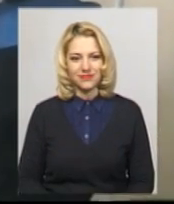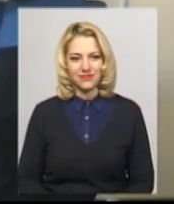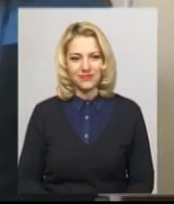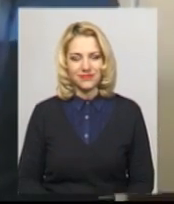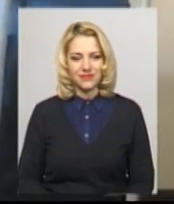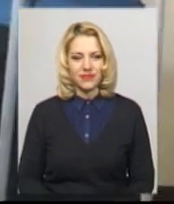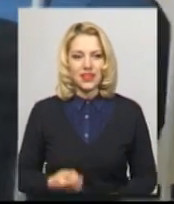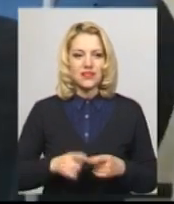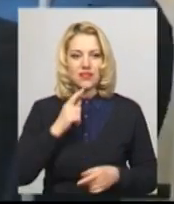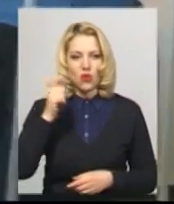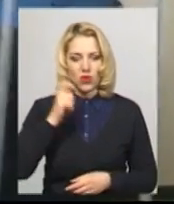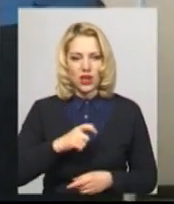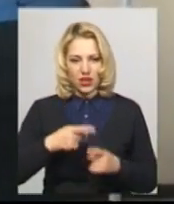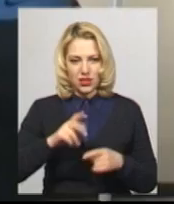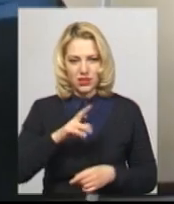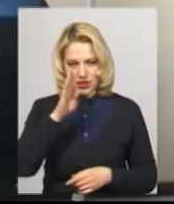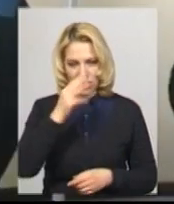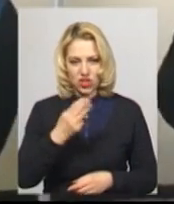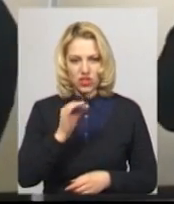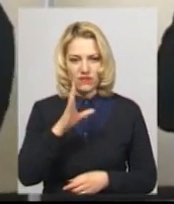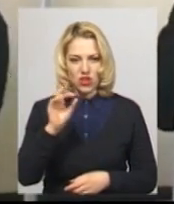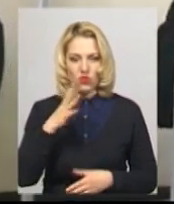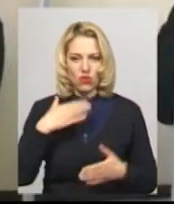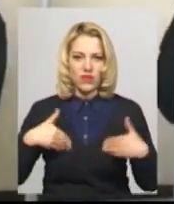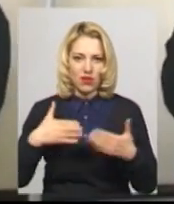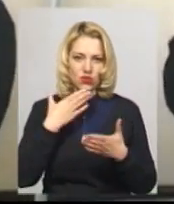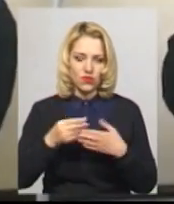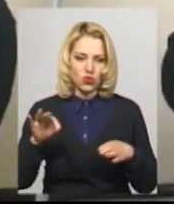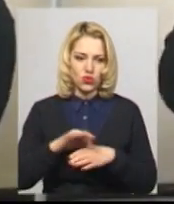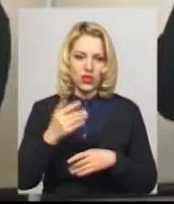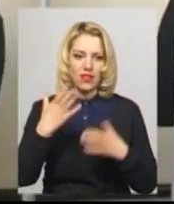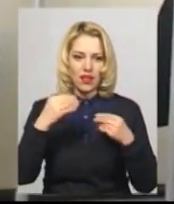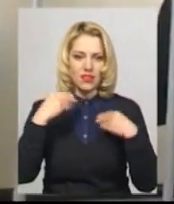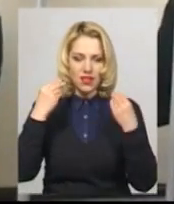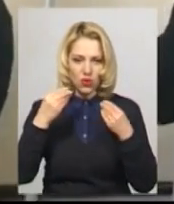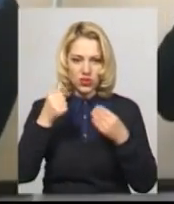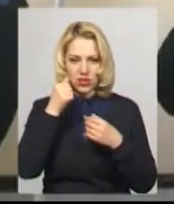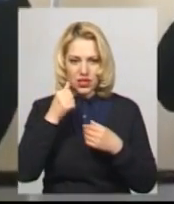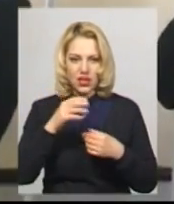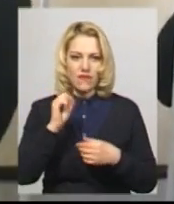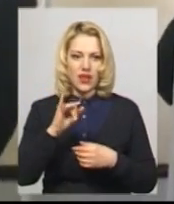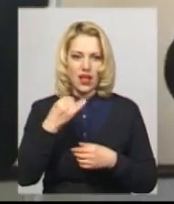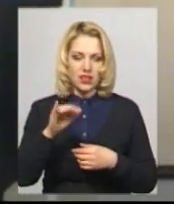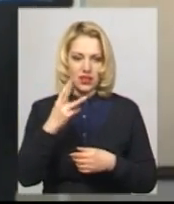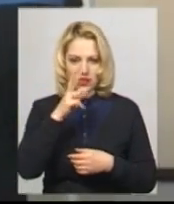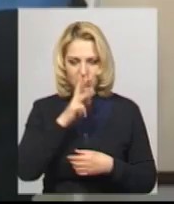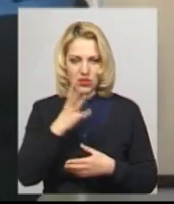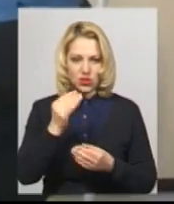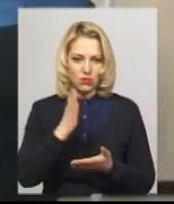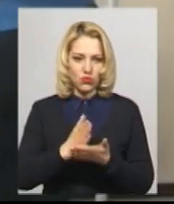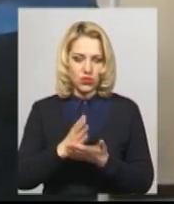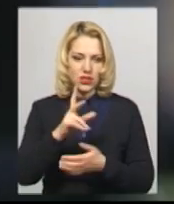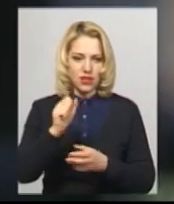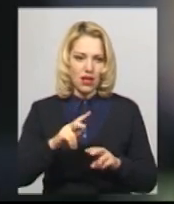Це український мічман Андрій Шевченко. Вітає свою дружину. Її день народження завтра. Андрій ще принаймні три місяці пробуде за ґратами.